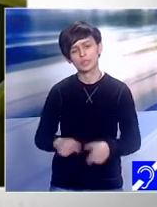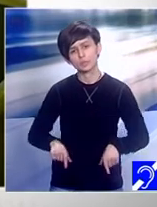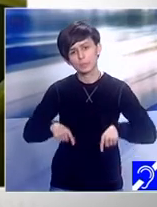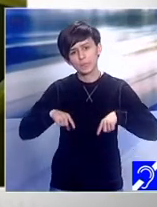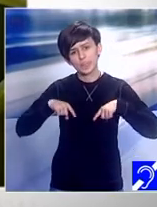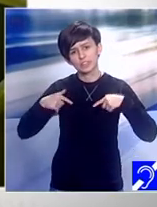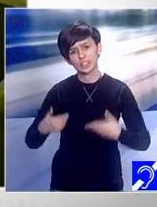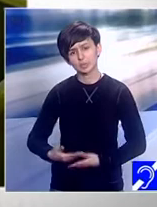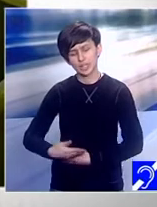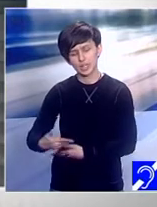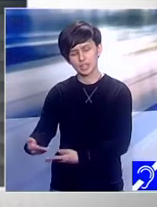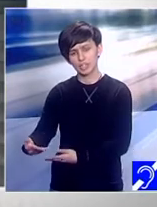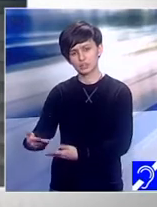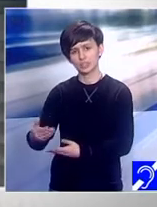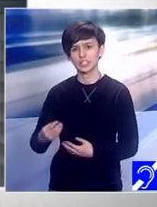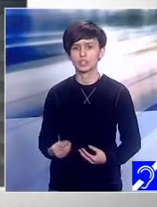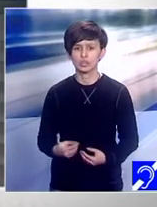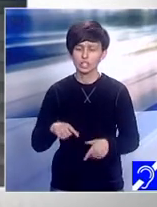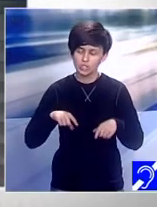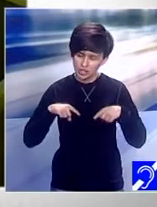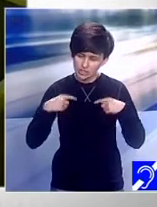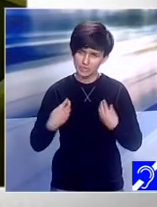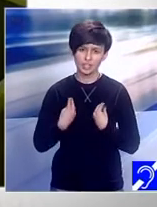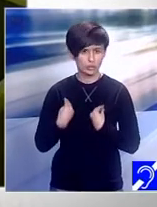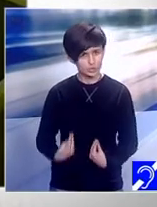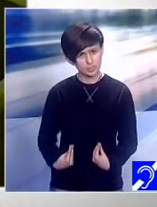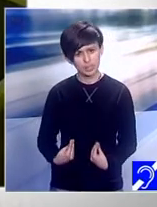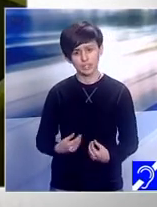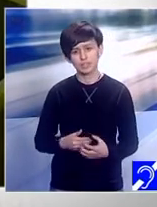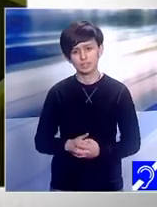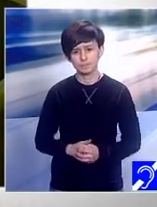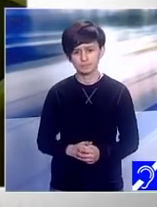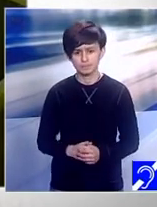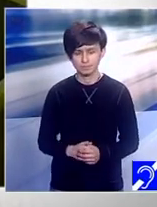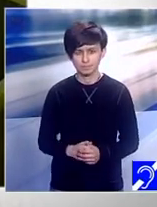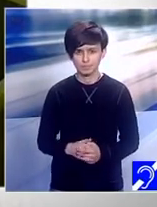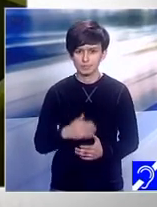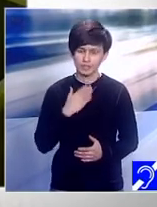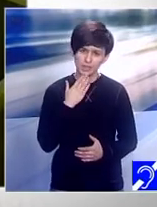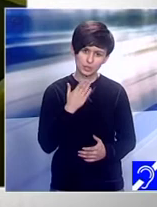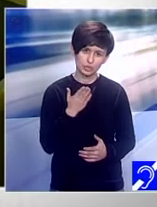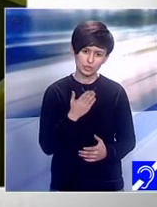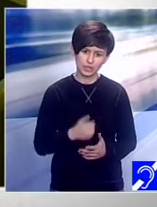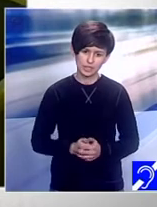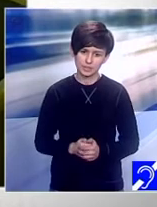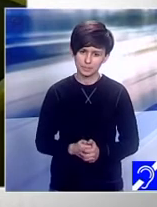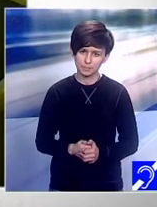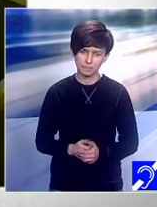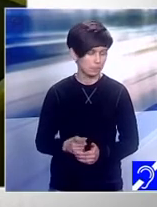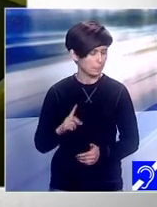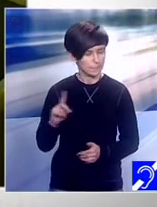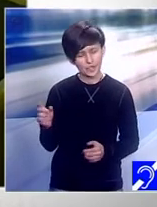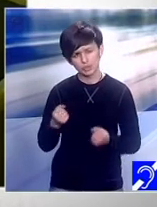oferit-o. O viață trăită cu demnitate. Mulțumesc, da. Nu a fost ușor, dar ne-am descurcat.